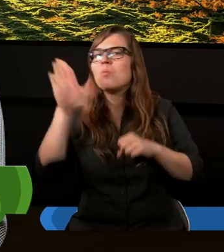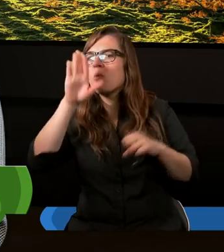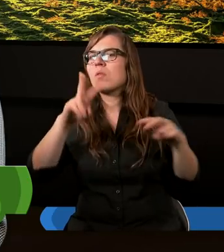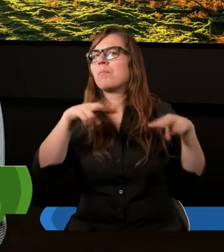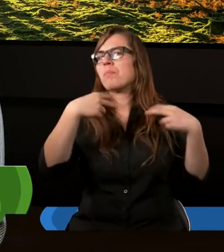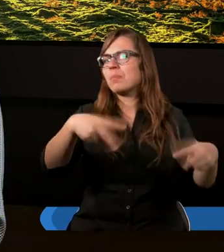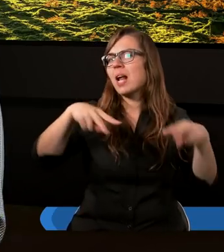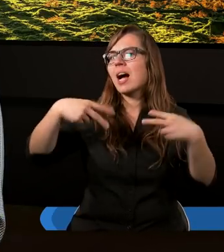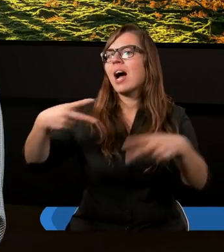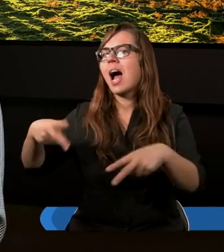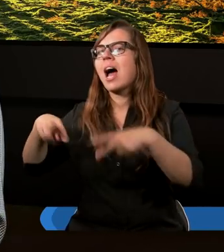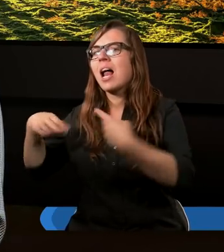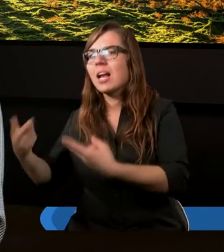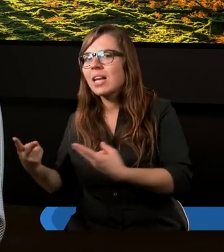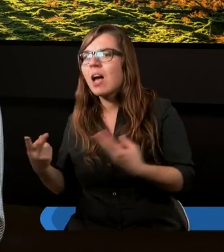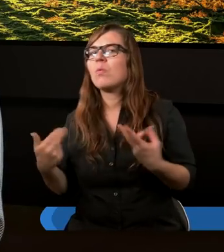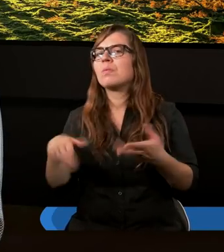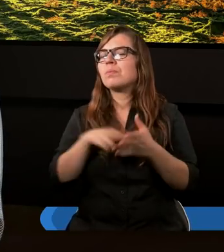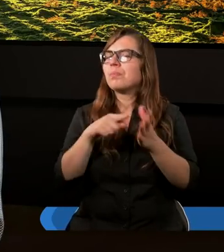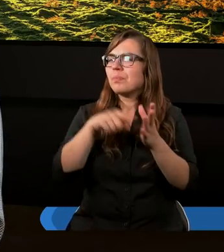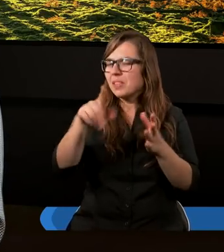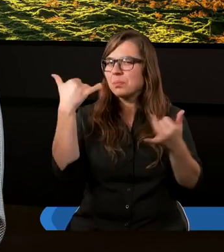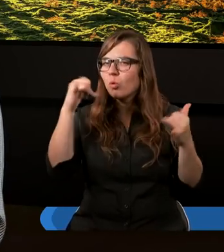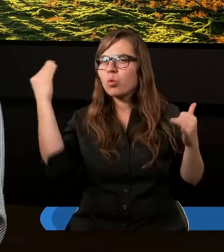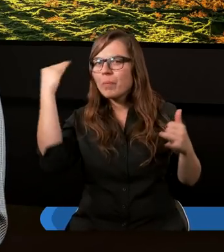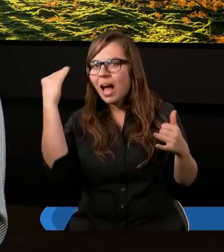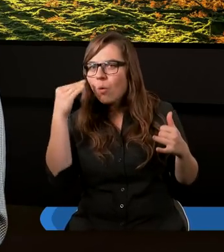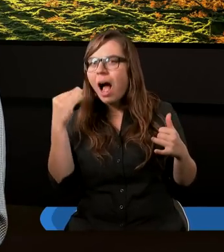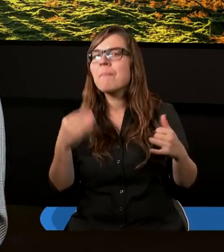przekazał, rzeczy, które są wałszywymi naukami.